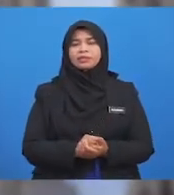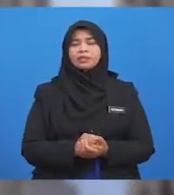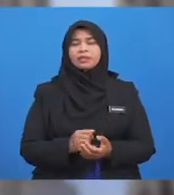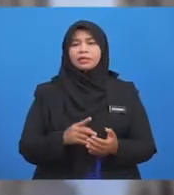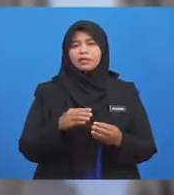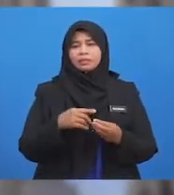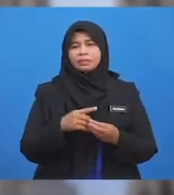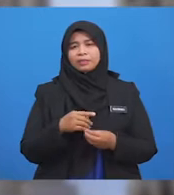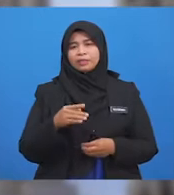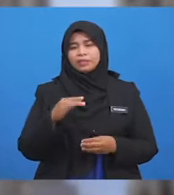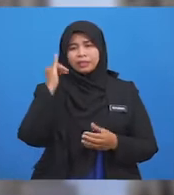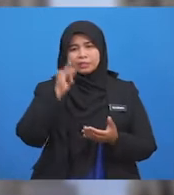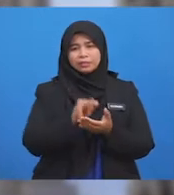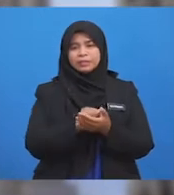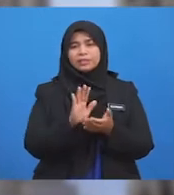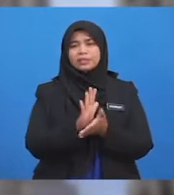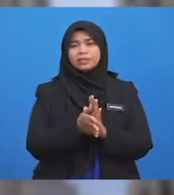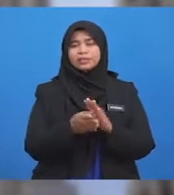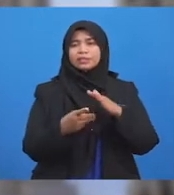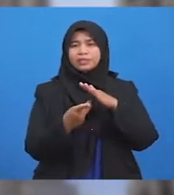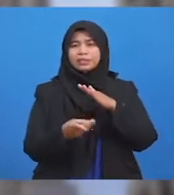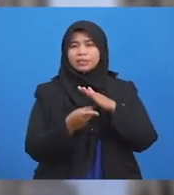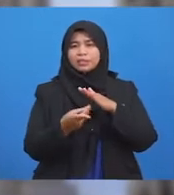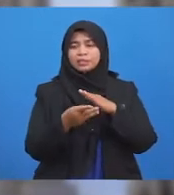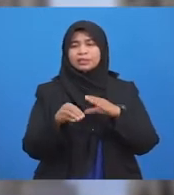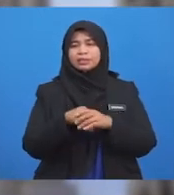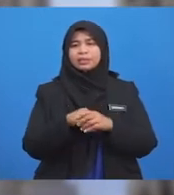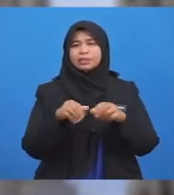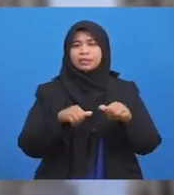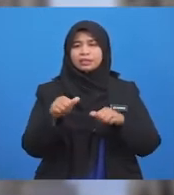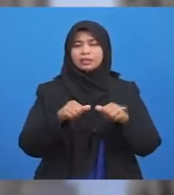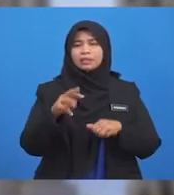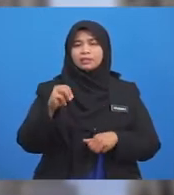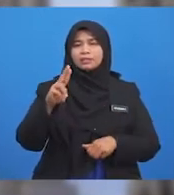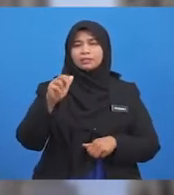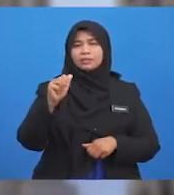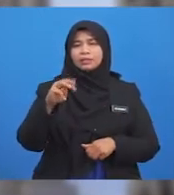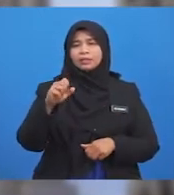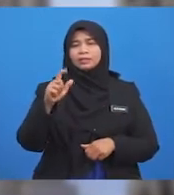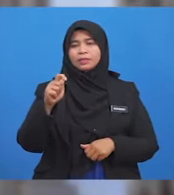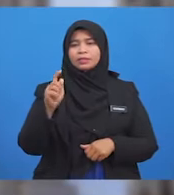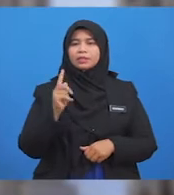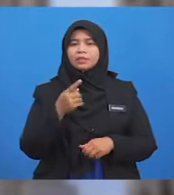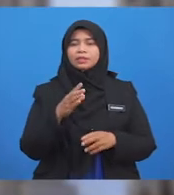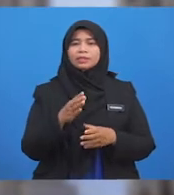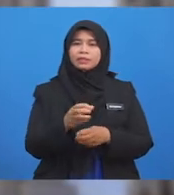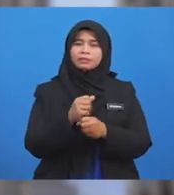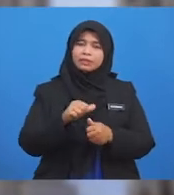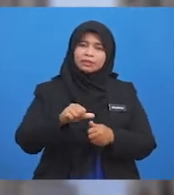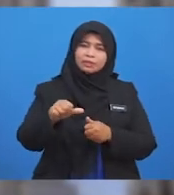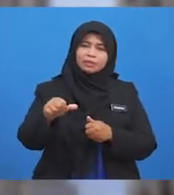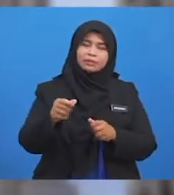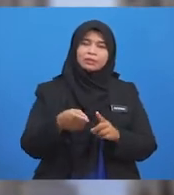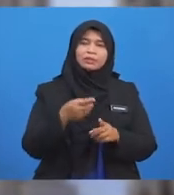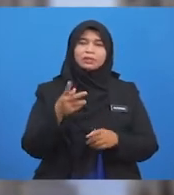-murid Apabila Iman Menjadi Dasar Dalam Aktiviti Mu'amalat Kita Kita Dapat Mengelakkan